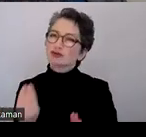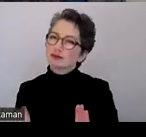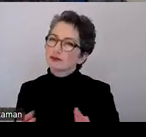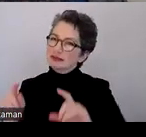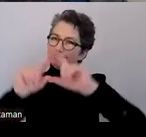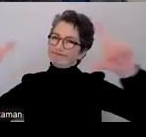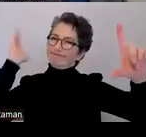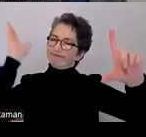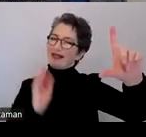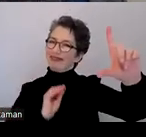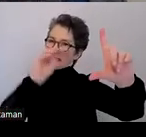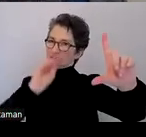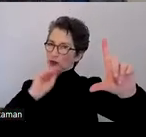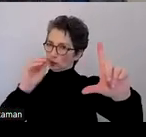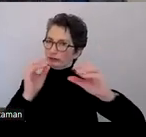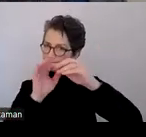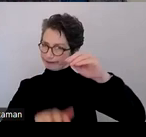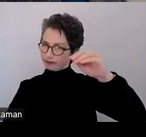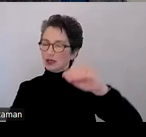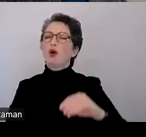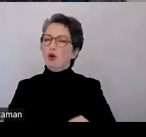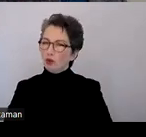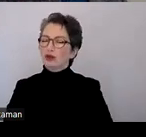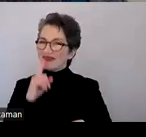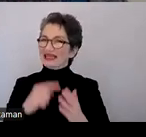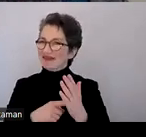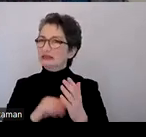hinweist, dann ist das auch barrierefrei möglich bei den Notizen.